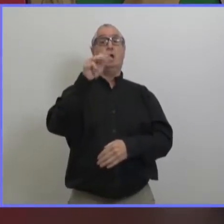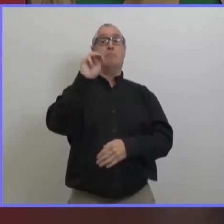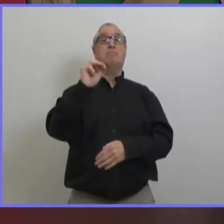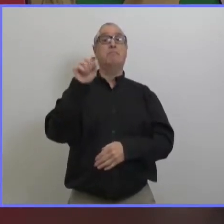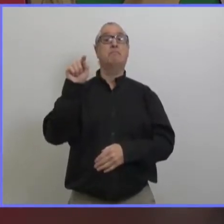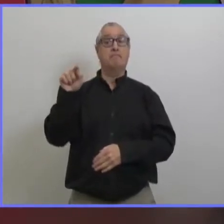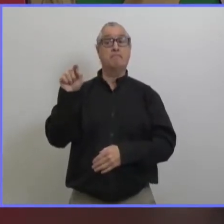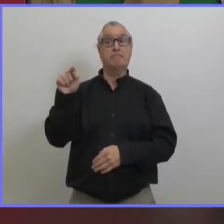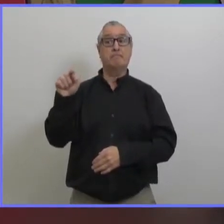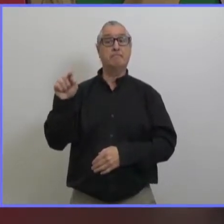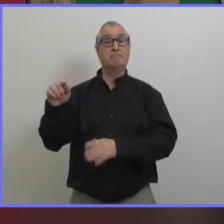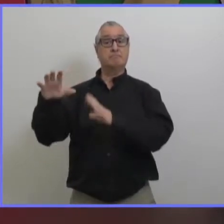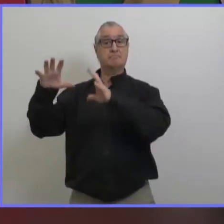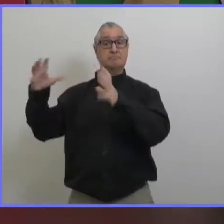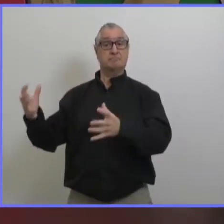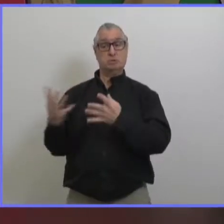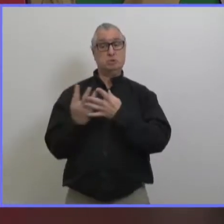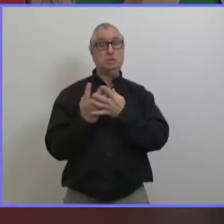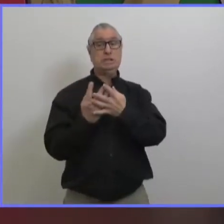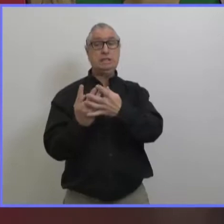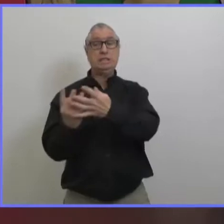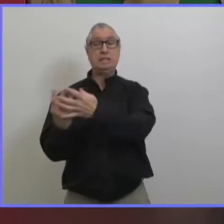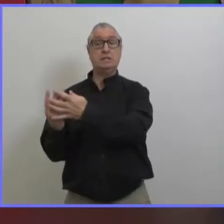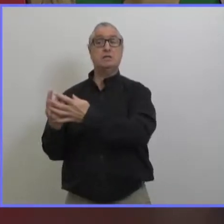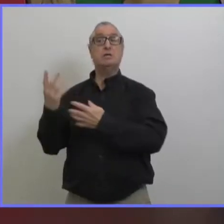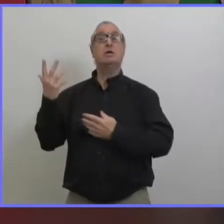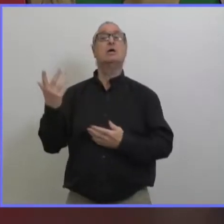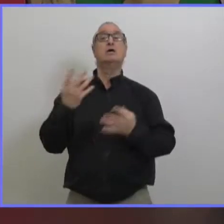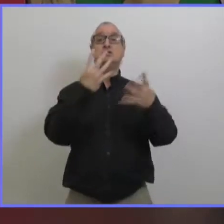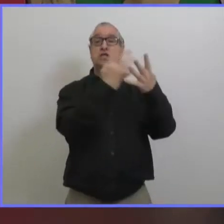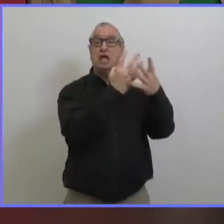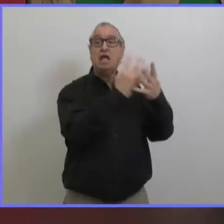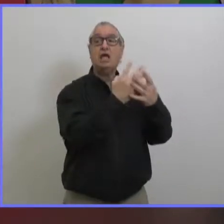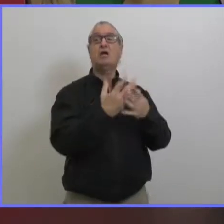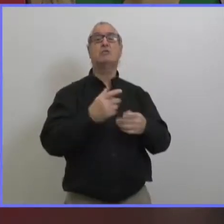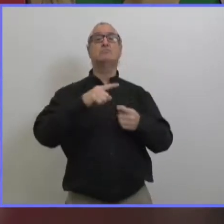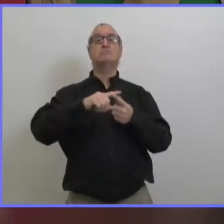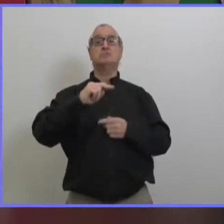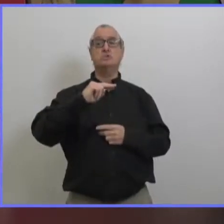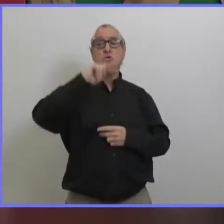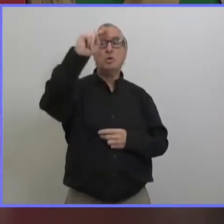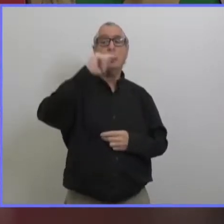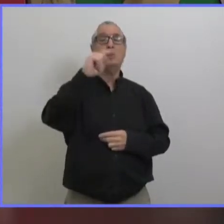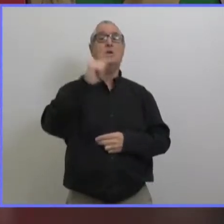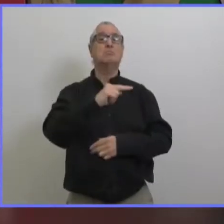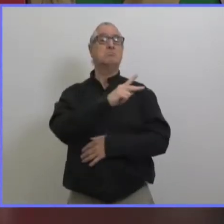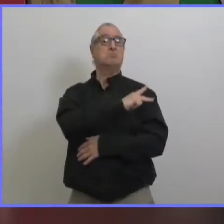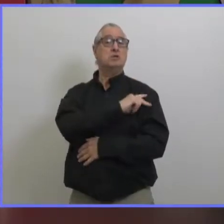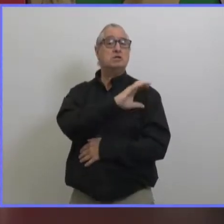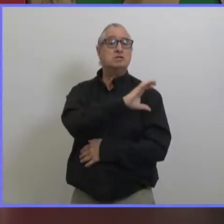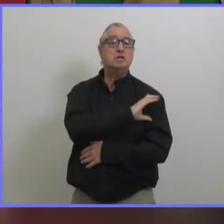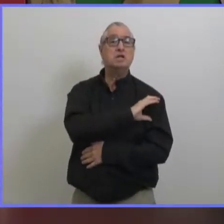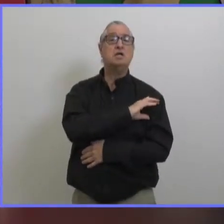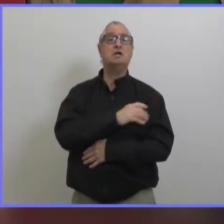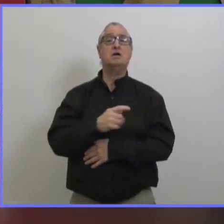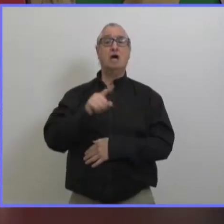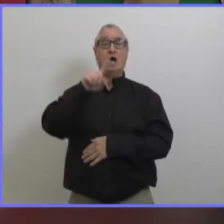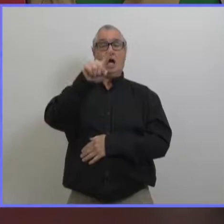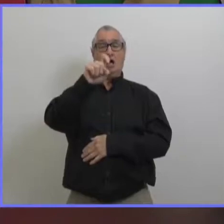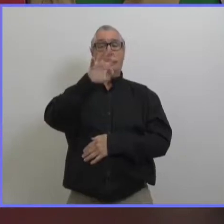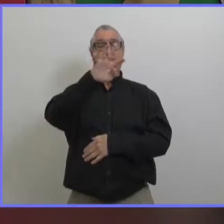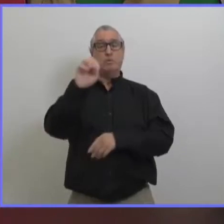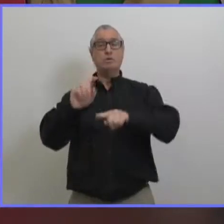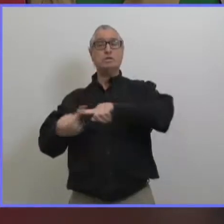depuis le début de la covid que ça soit à cause dans les foyers de soins personnels dans les prisons dans les communautés éloignées le manitoba